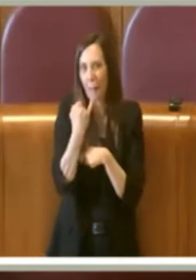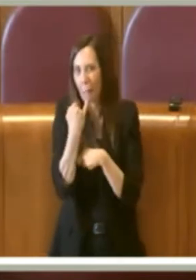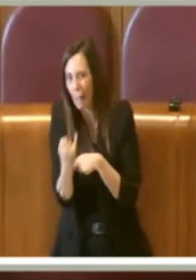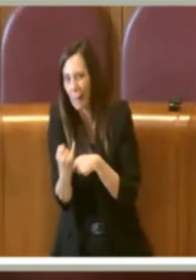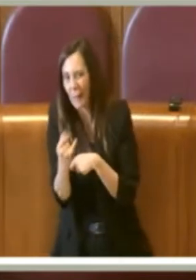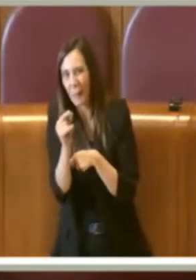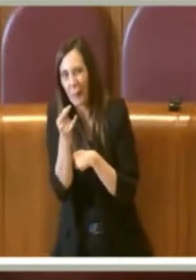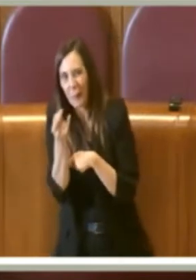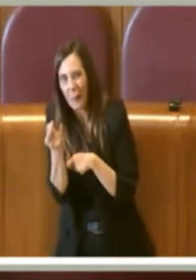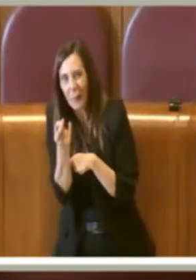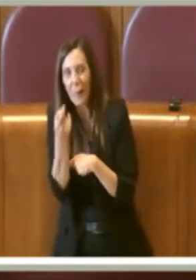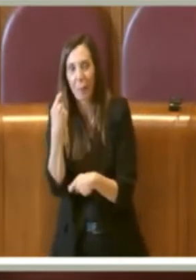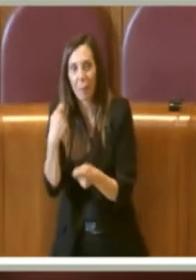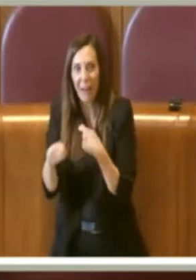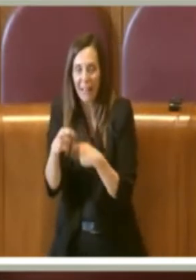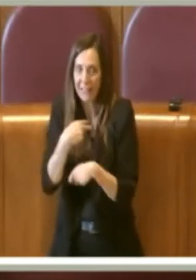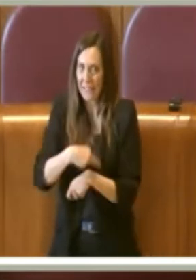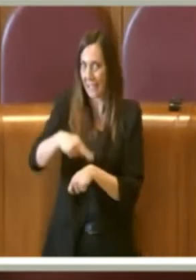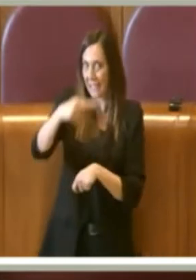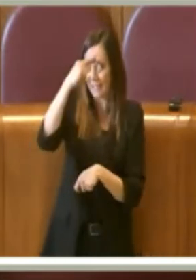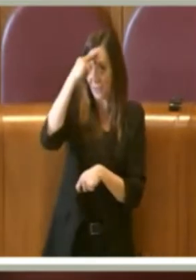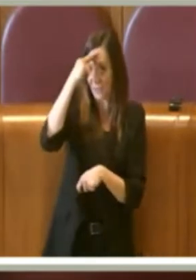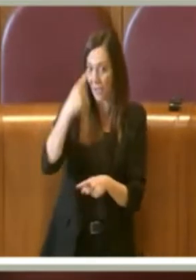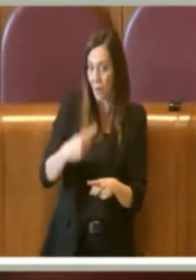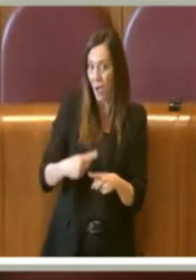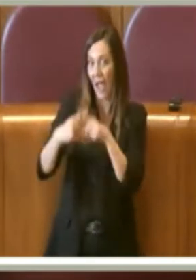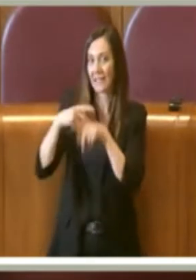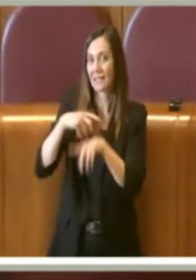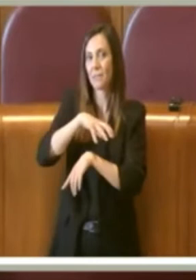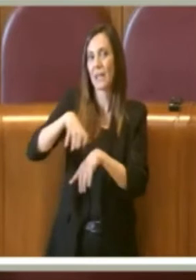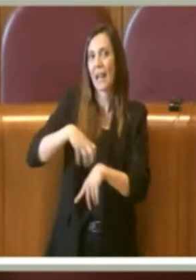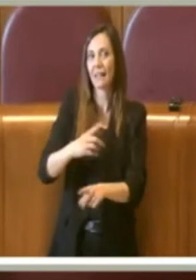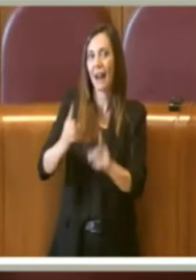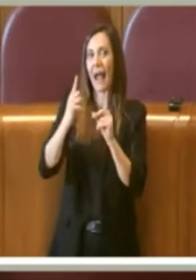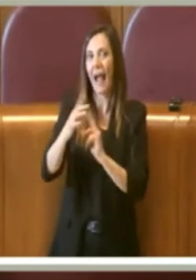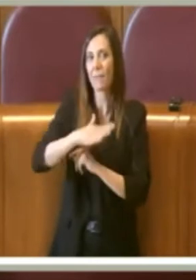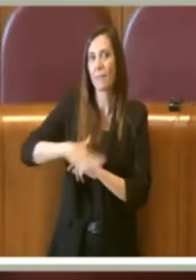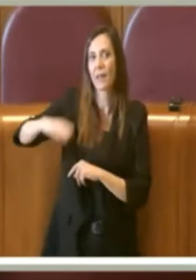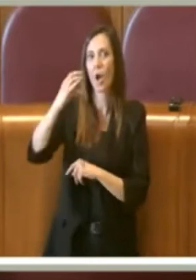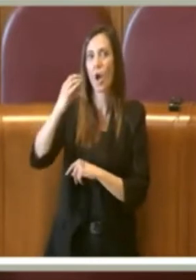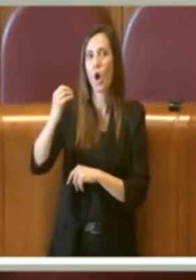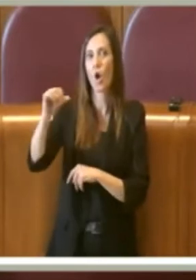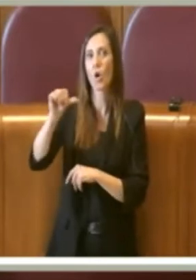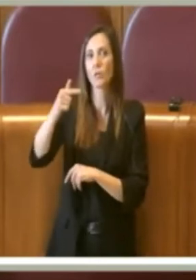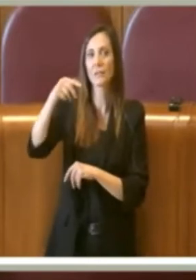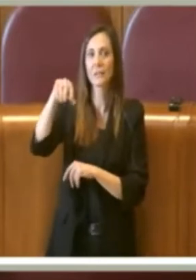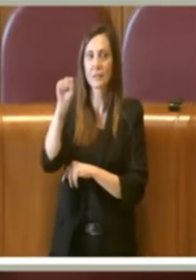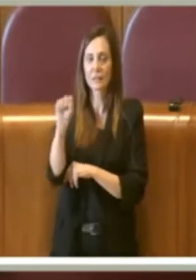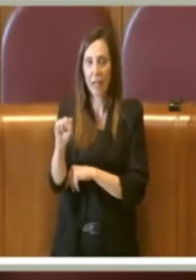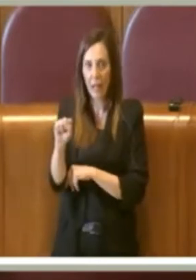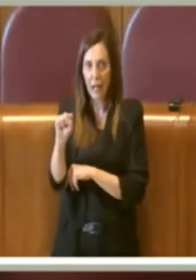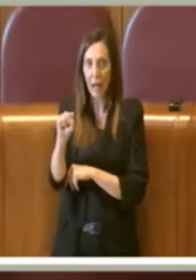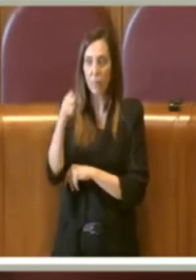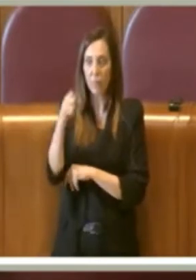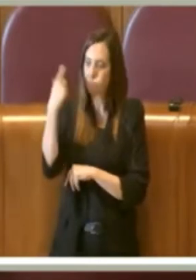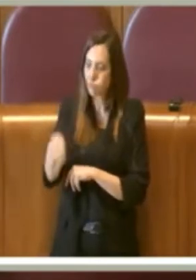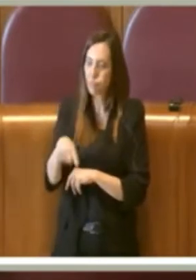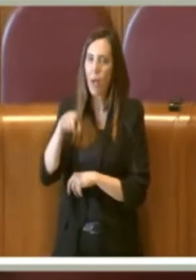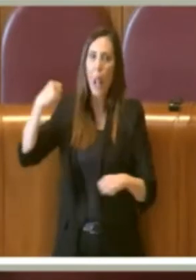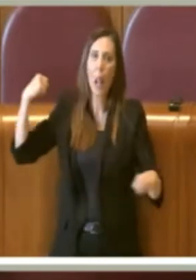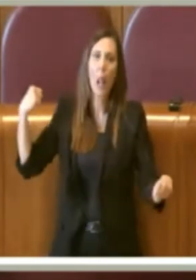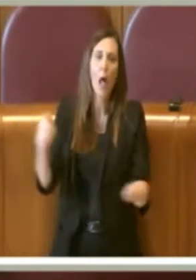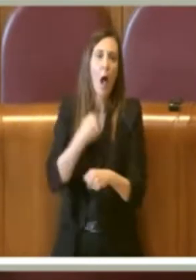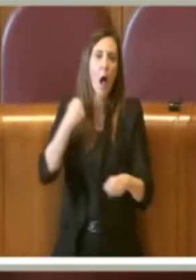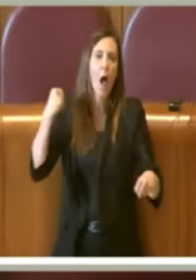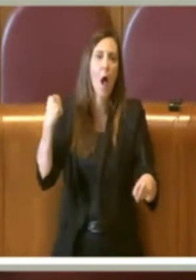ricordiamo il nostro ex ministro all'ambiente Costa su questo fece un grande lavoro